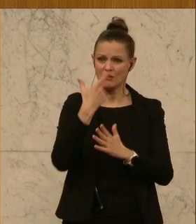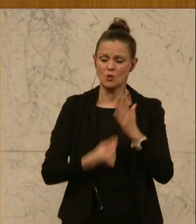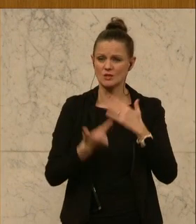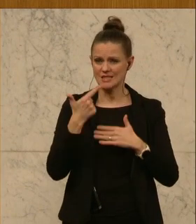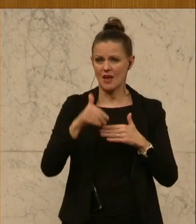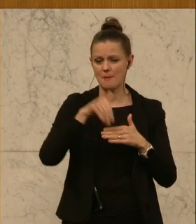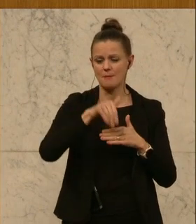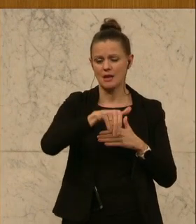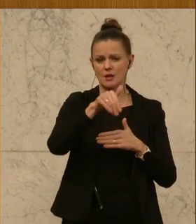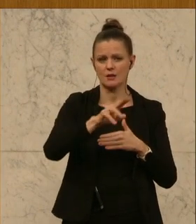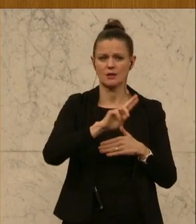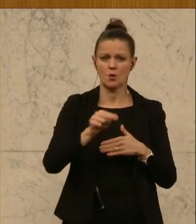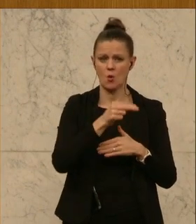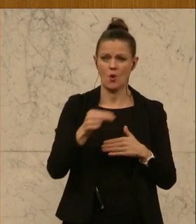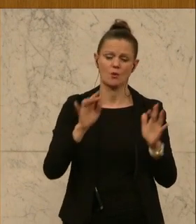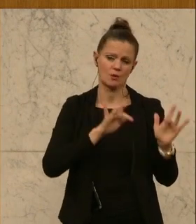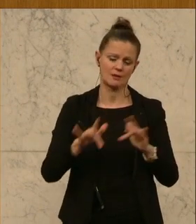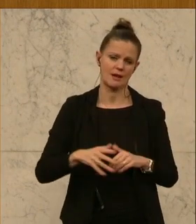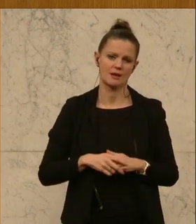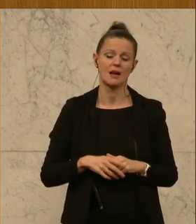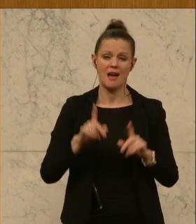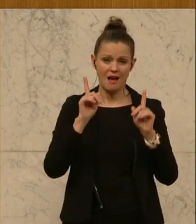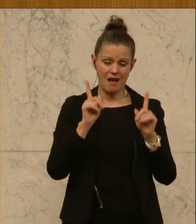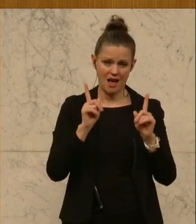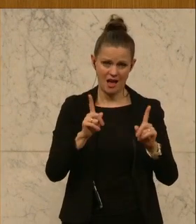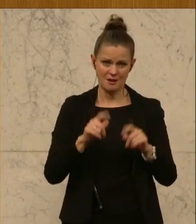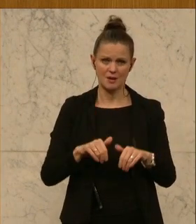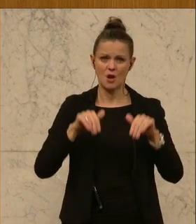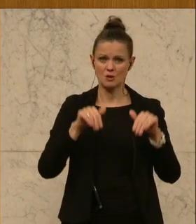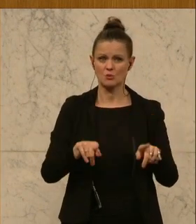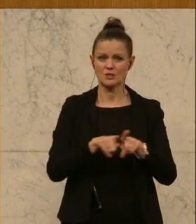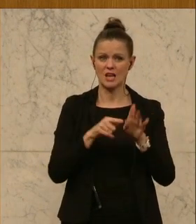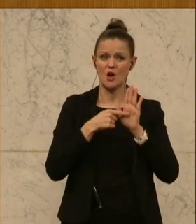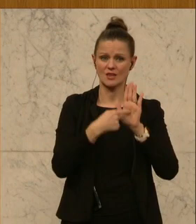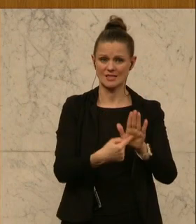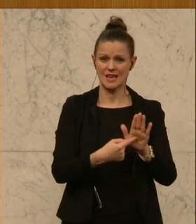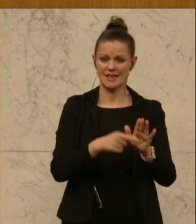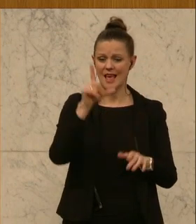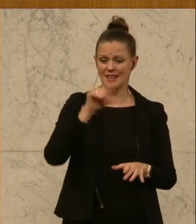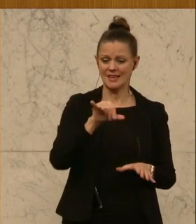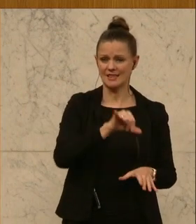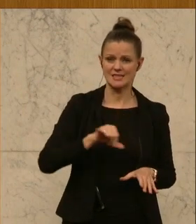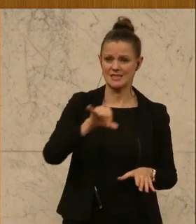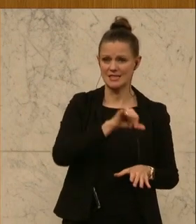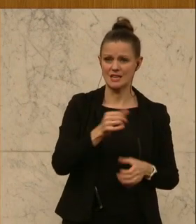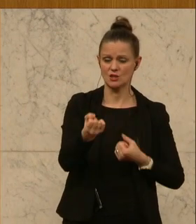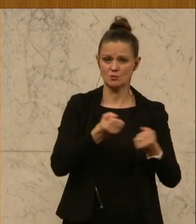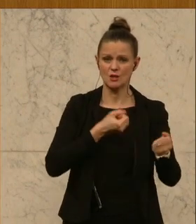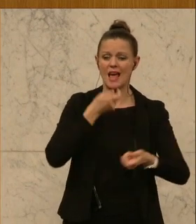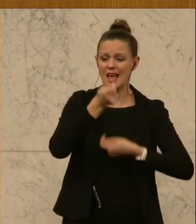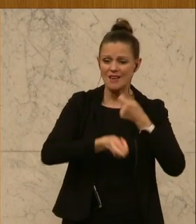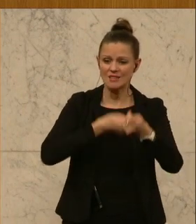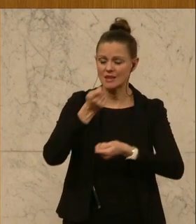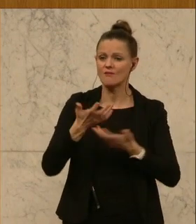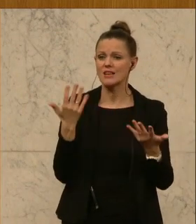Euro eingetreten. Aber halten wir dem entgegen, was an sich durch diese Niedrigzinspolitik alles an Investitionen